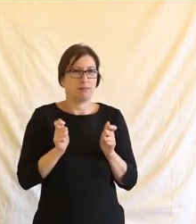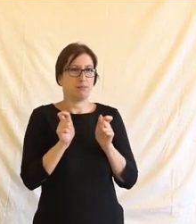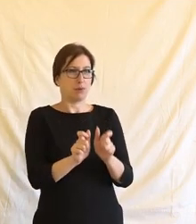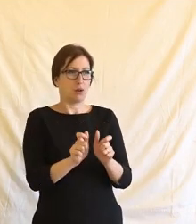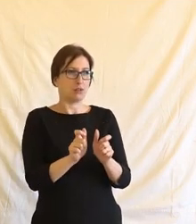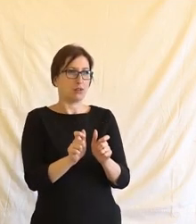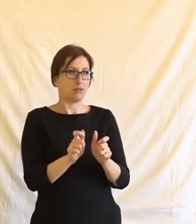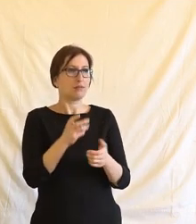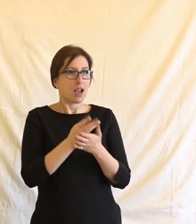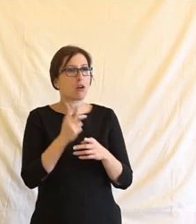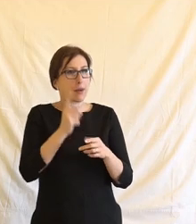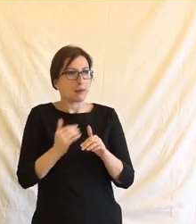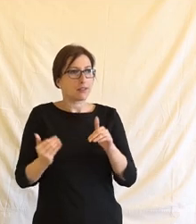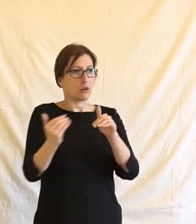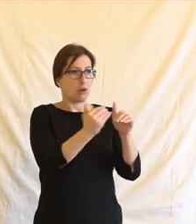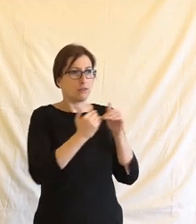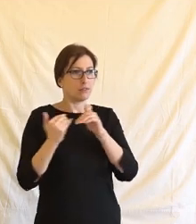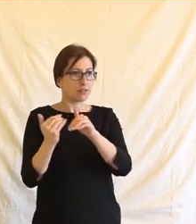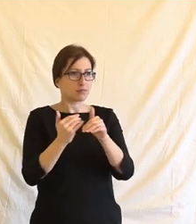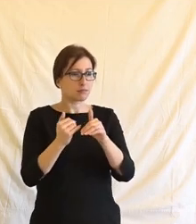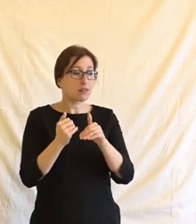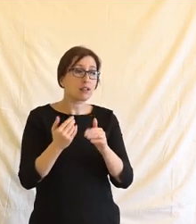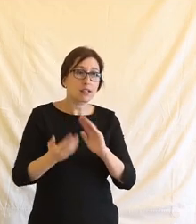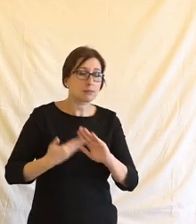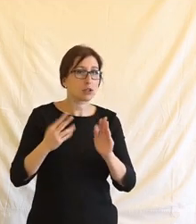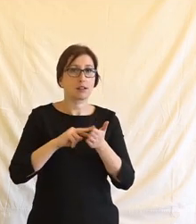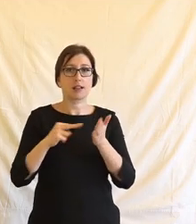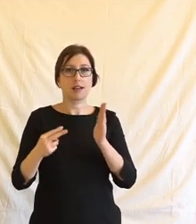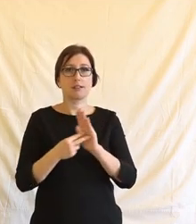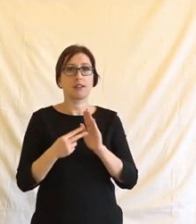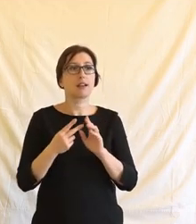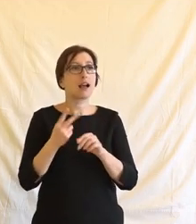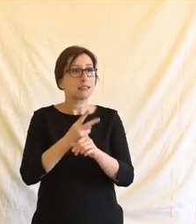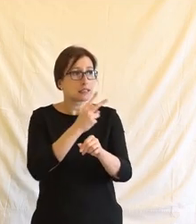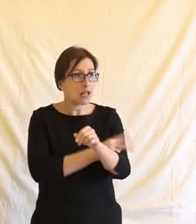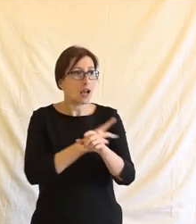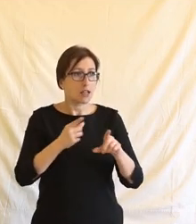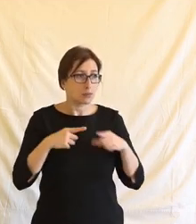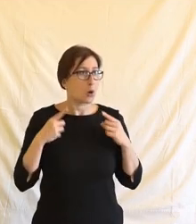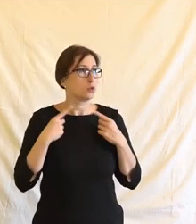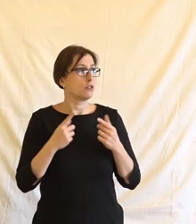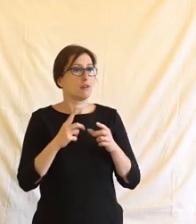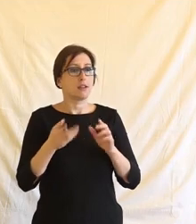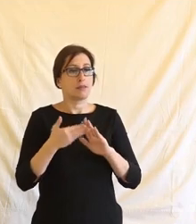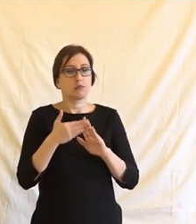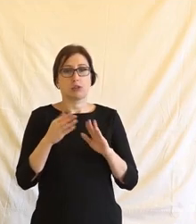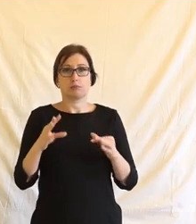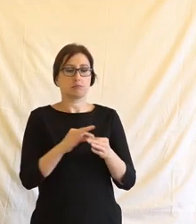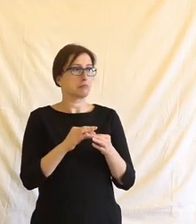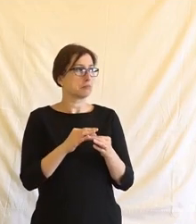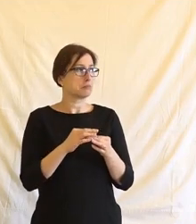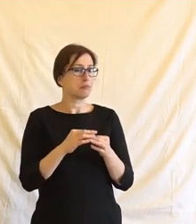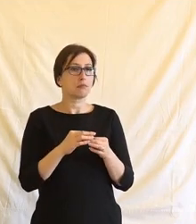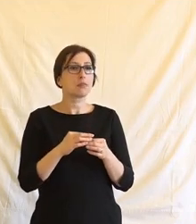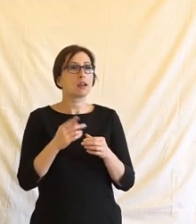právem na rovné zacházení. Ale může to být typicky u technologii využívaných státem, ať už se bavíme třeba o